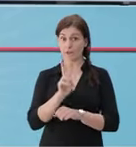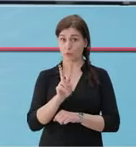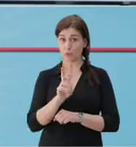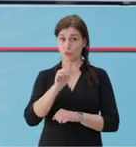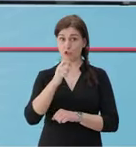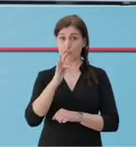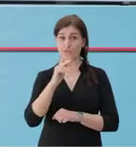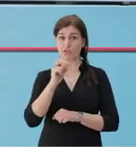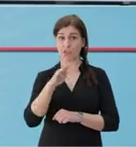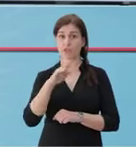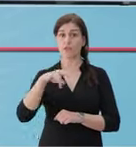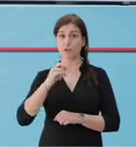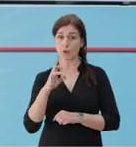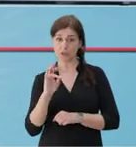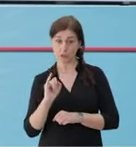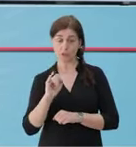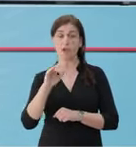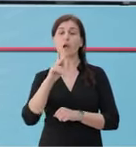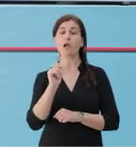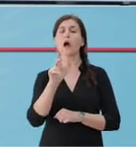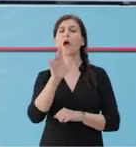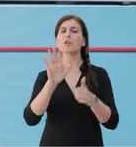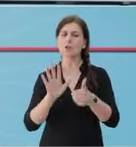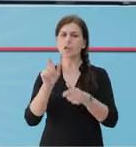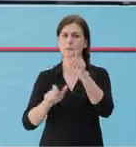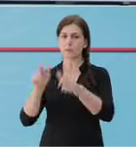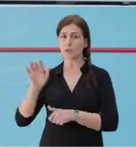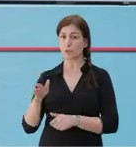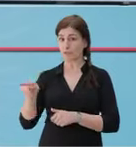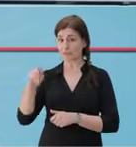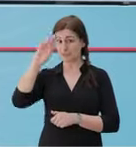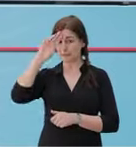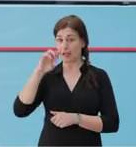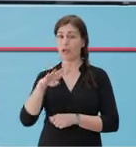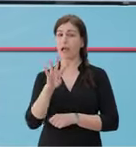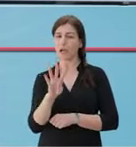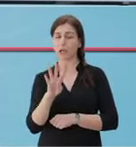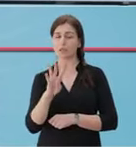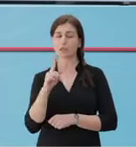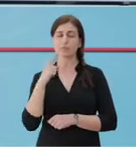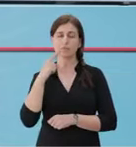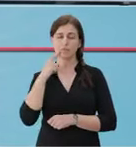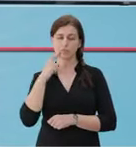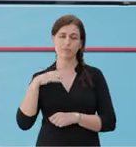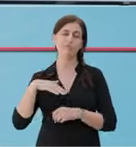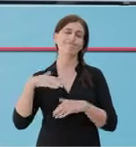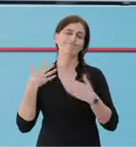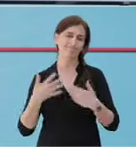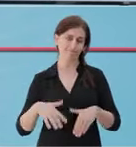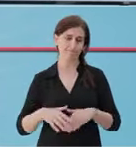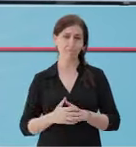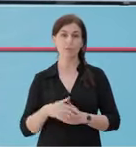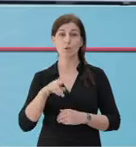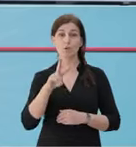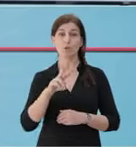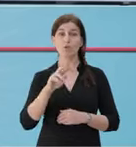spitalin COVID-2, Shefqet Ndroshi, janë 6 pacientë të shëruar, dërsa 4 pacientë prejtyre janë të